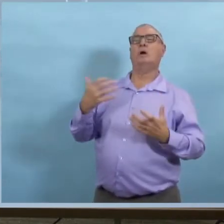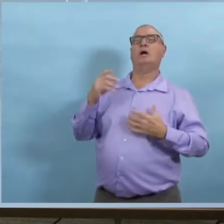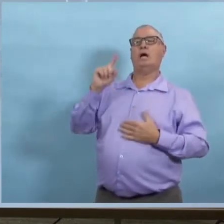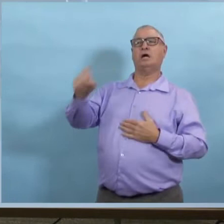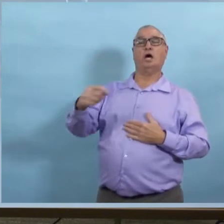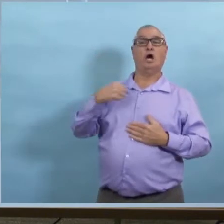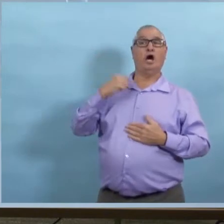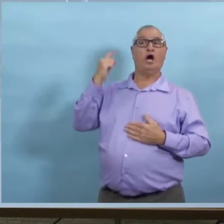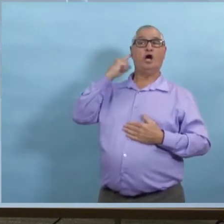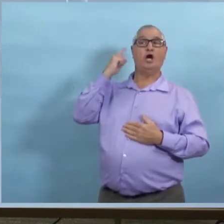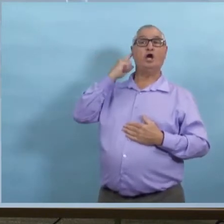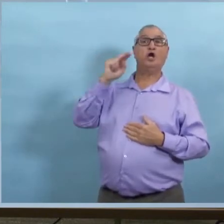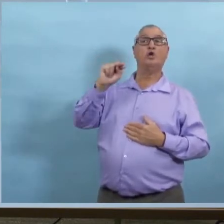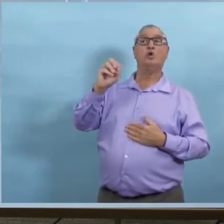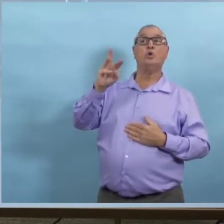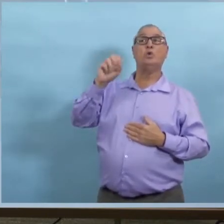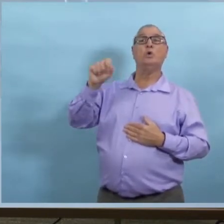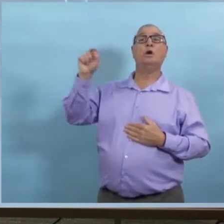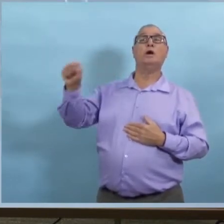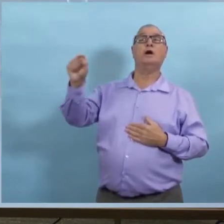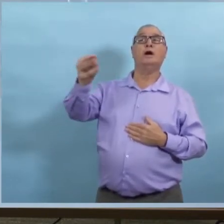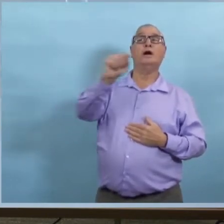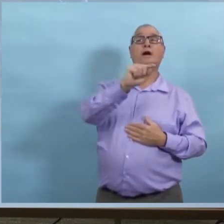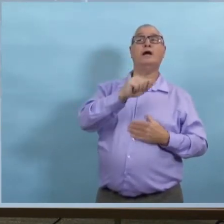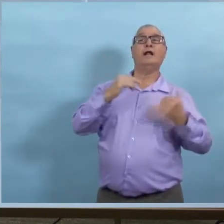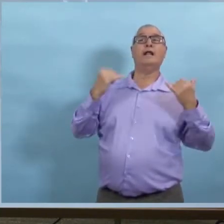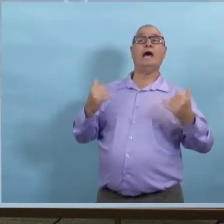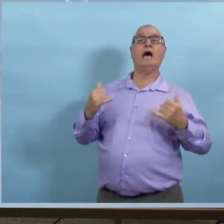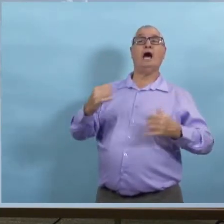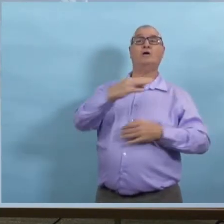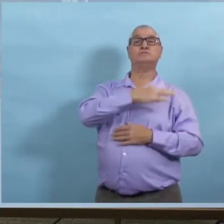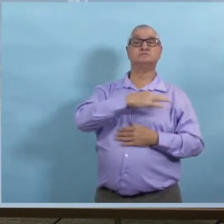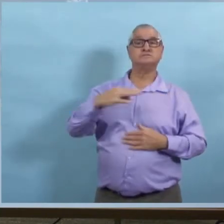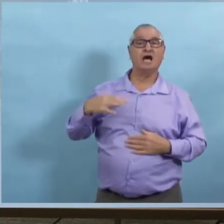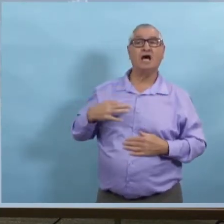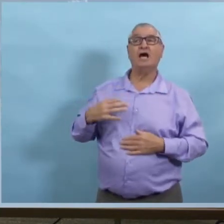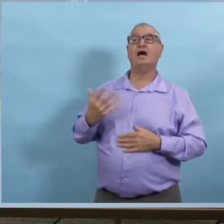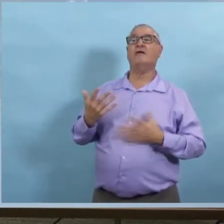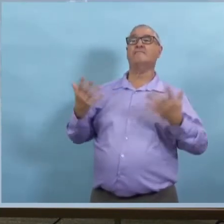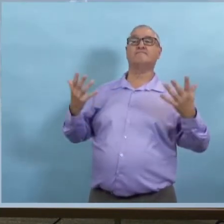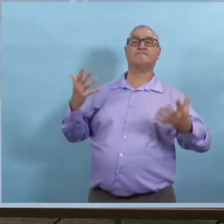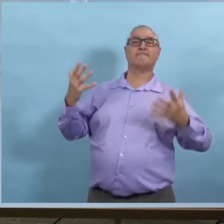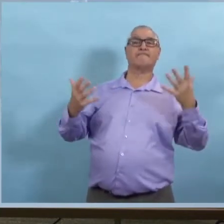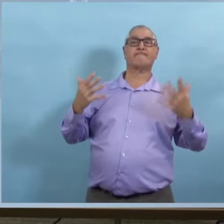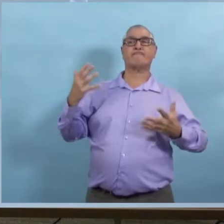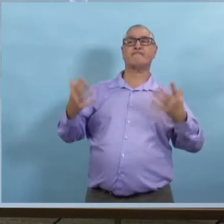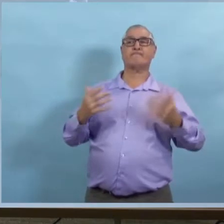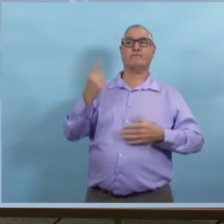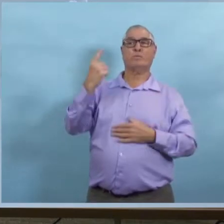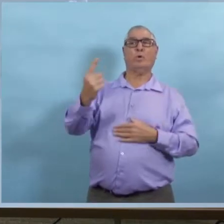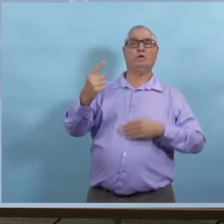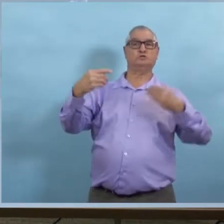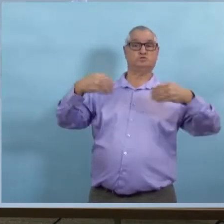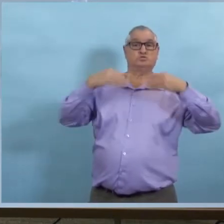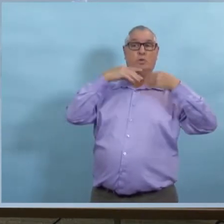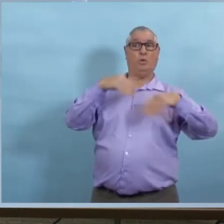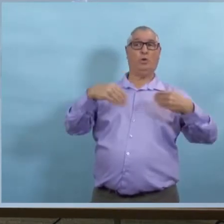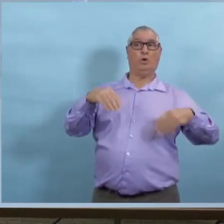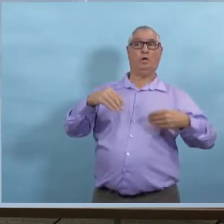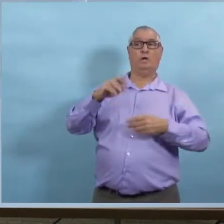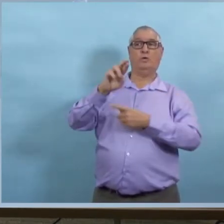Cette question a peut-être déjà été posée, mais il y a déjà eu dans les médias des rapports